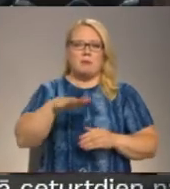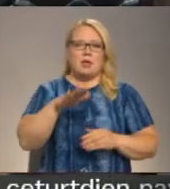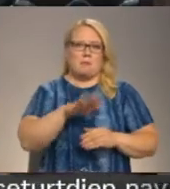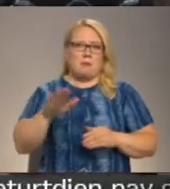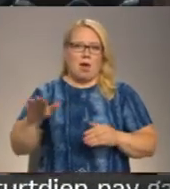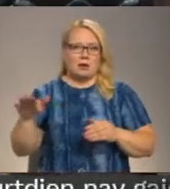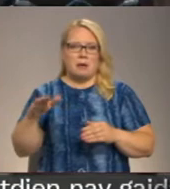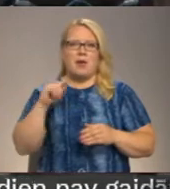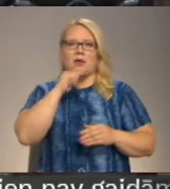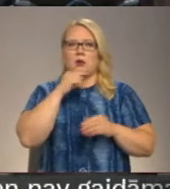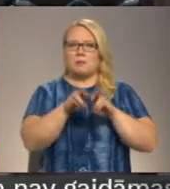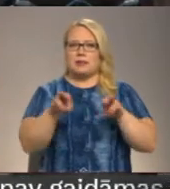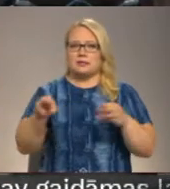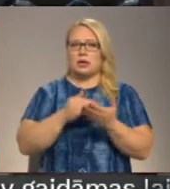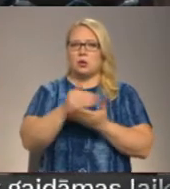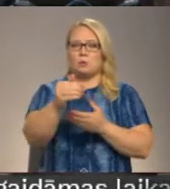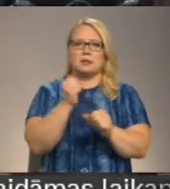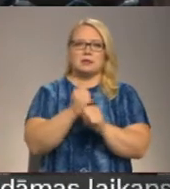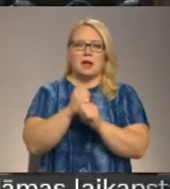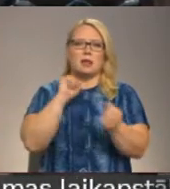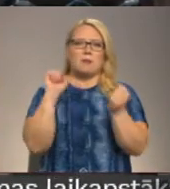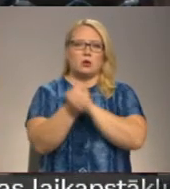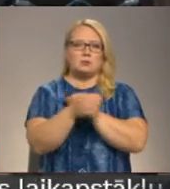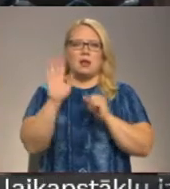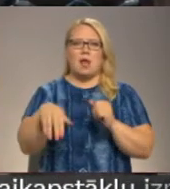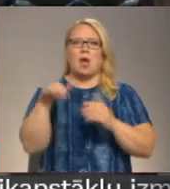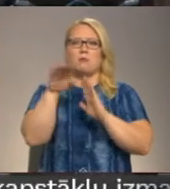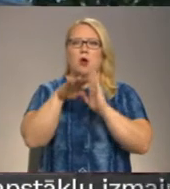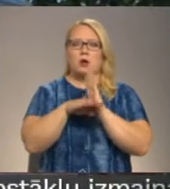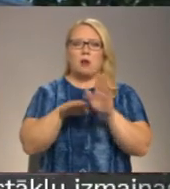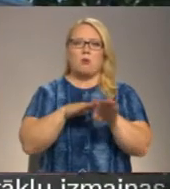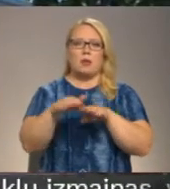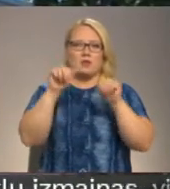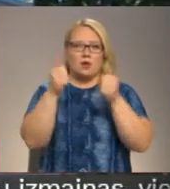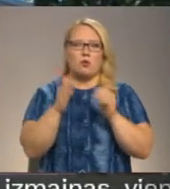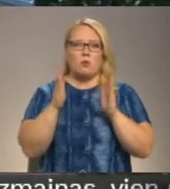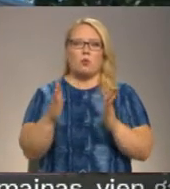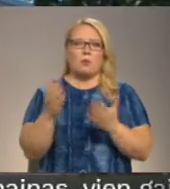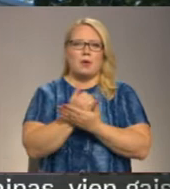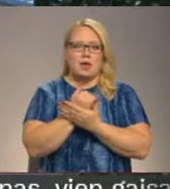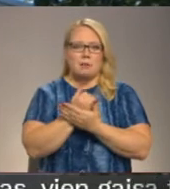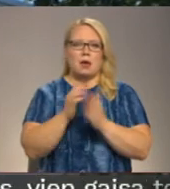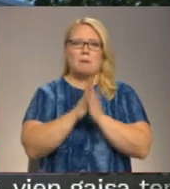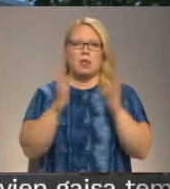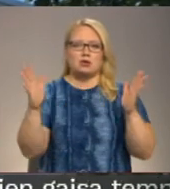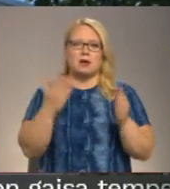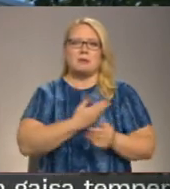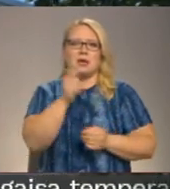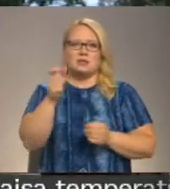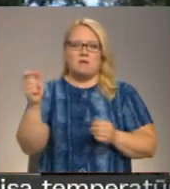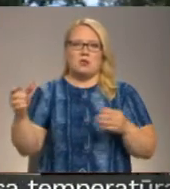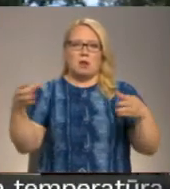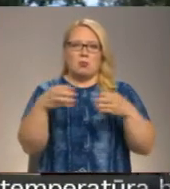Ekonomikas ministrie turpina arī strādāt pie grozījumiem, lai programu pilnveidotu un tā būtu pieejamāka plašākam iedzīvotāju loka.